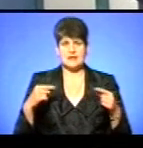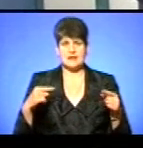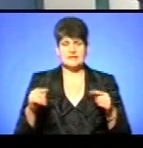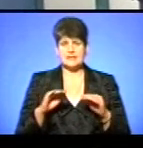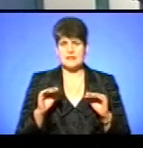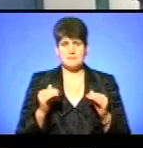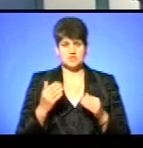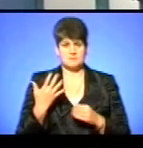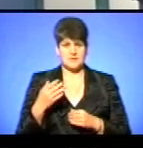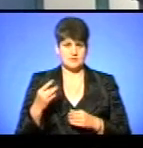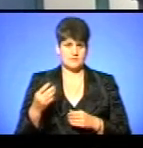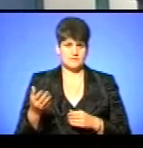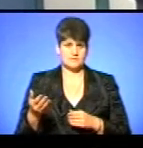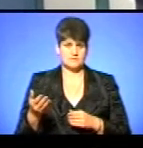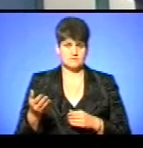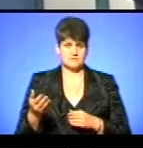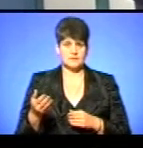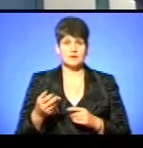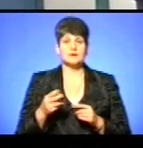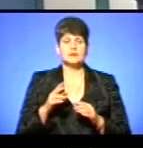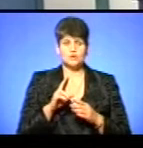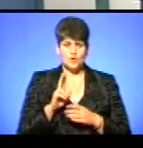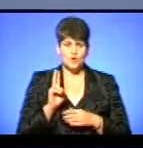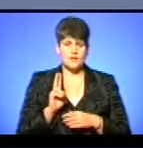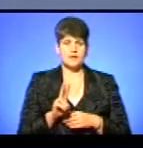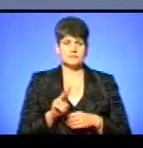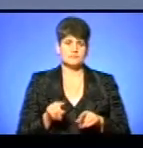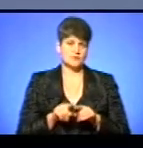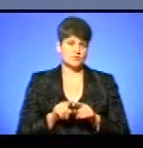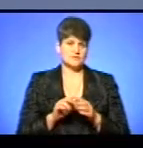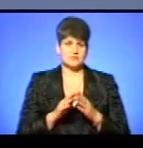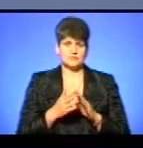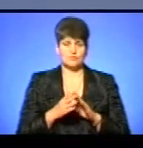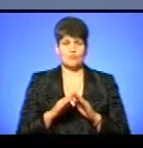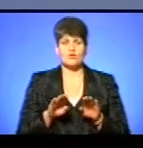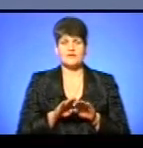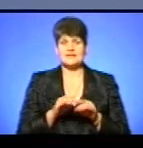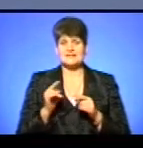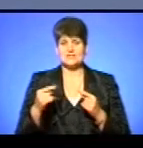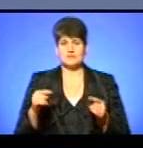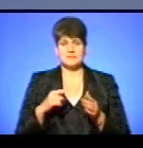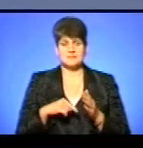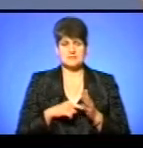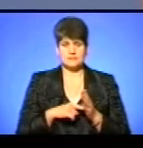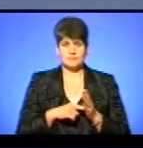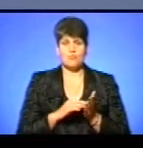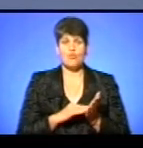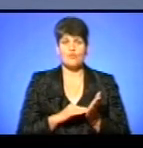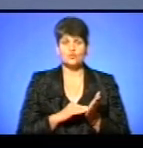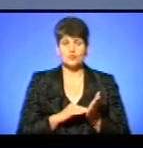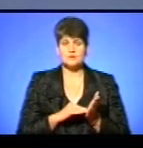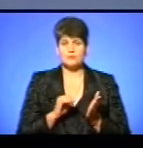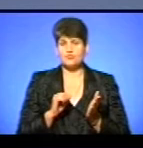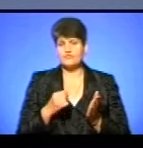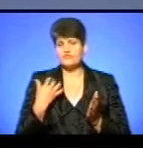менше 5 гривень. Дальше, по тролейбусах. Аналогічна ситуація в порівнянні з іншими містами. Ще раз повторюся, можливо, мене вже